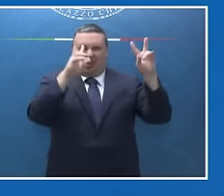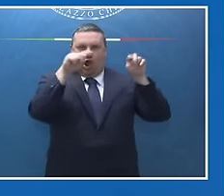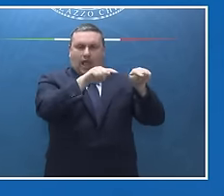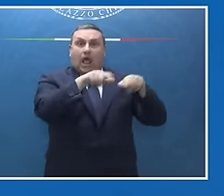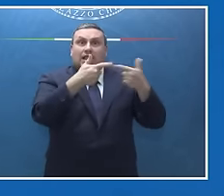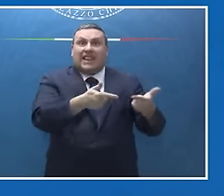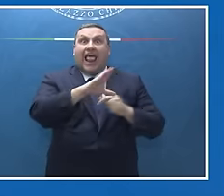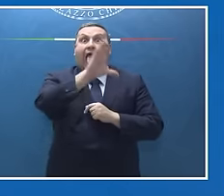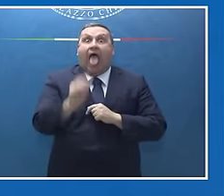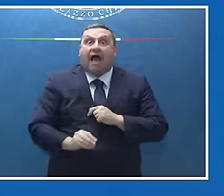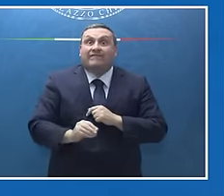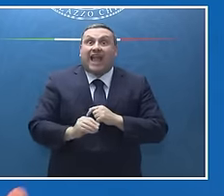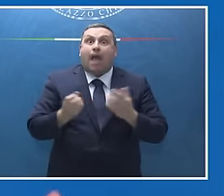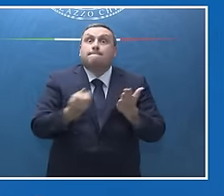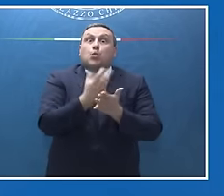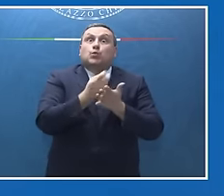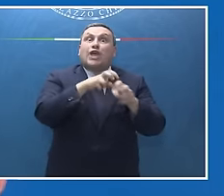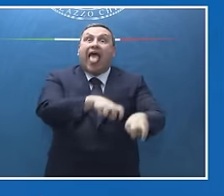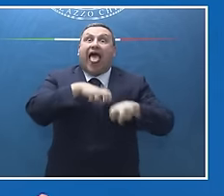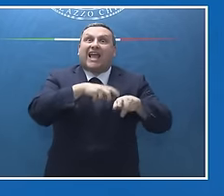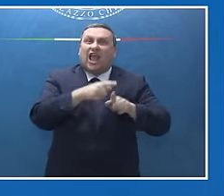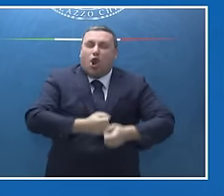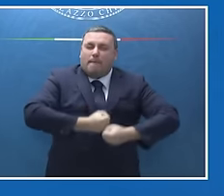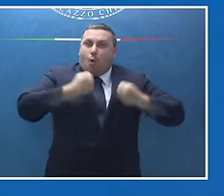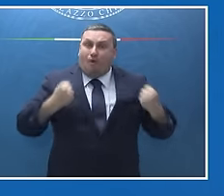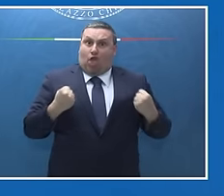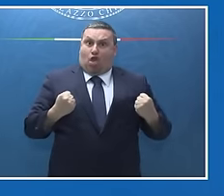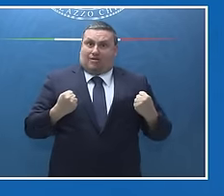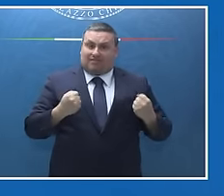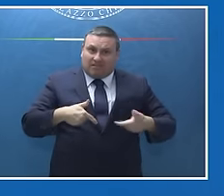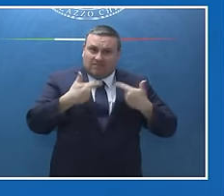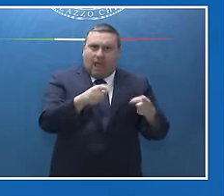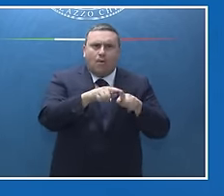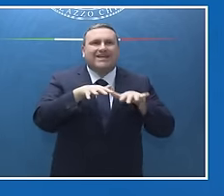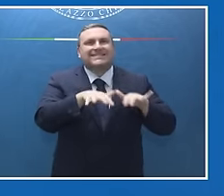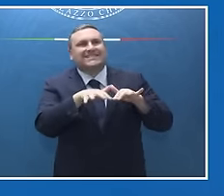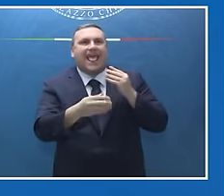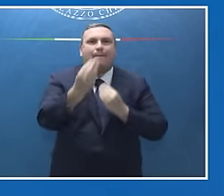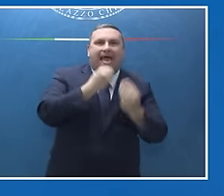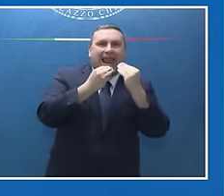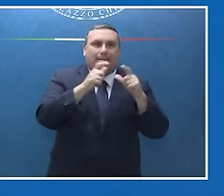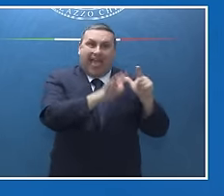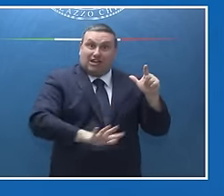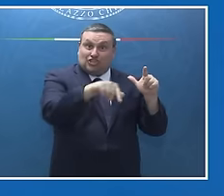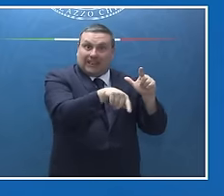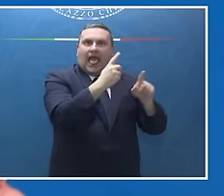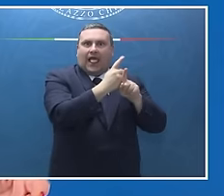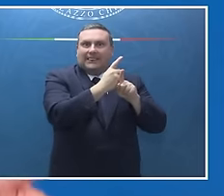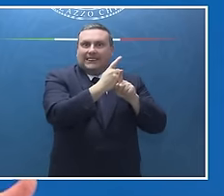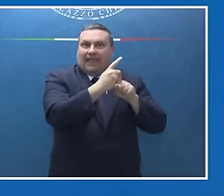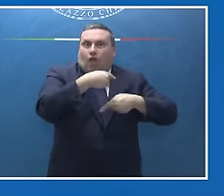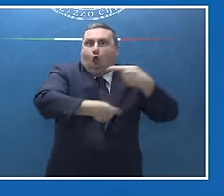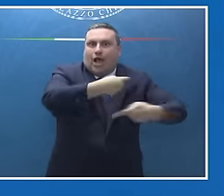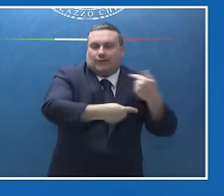agricola in Africa e rendere più sostenibili, più resistenti sistemi alimentari di quelle nazioni. La